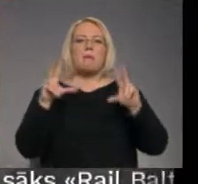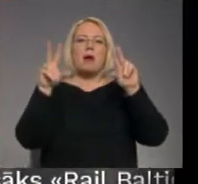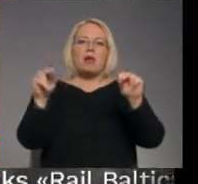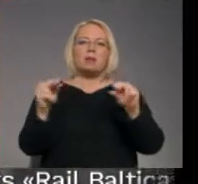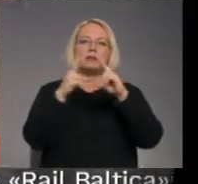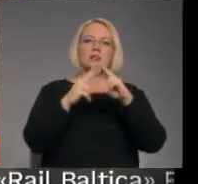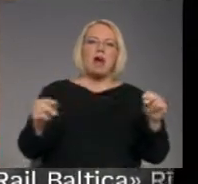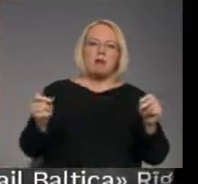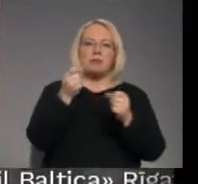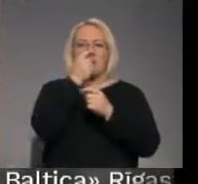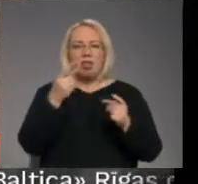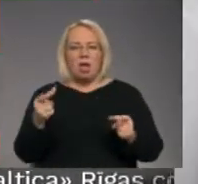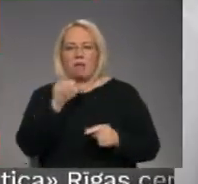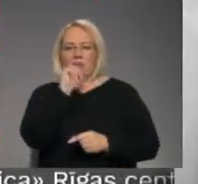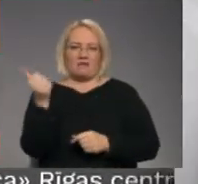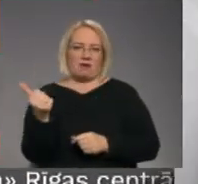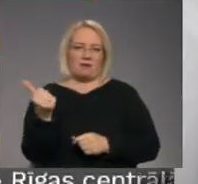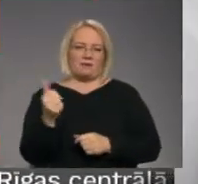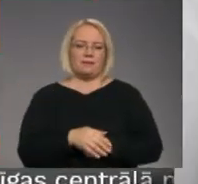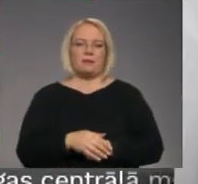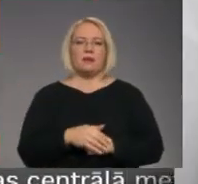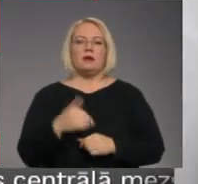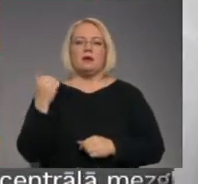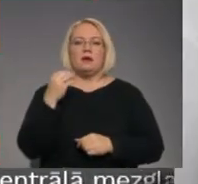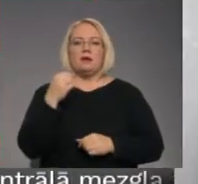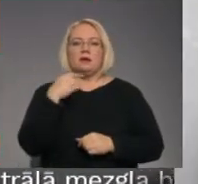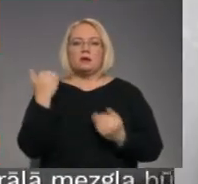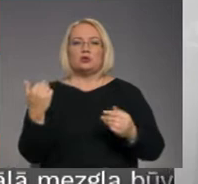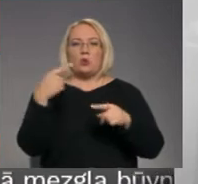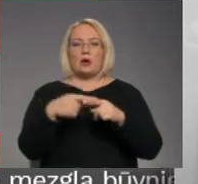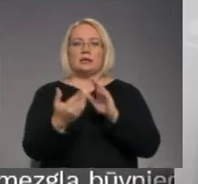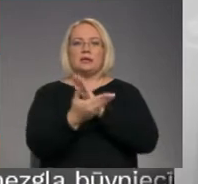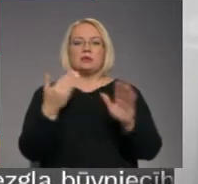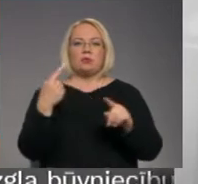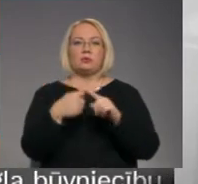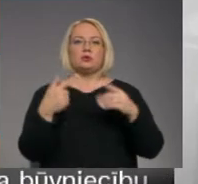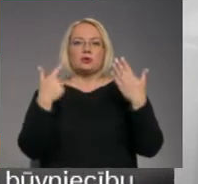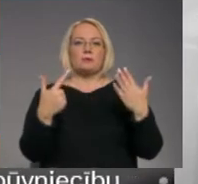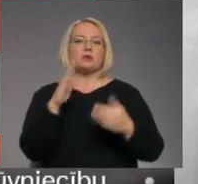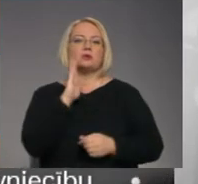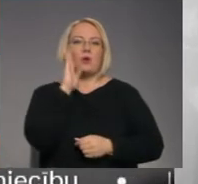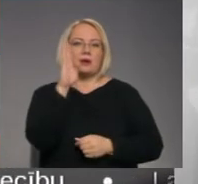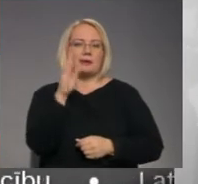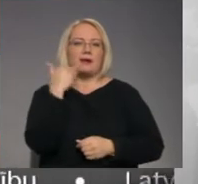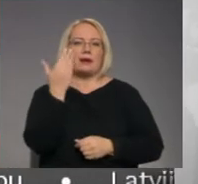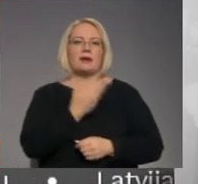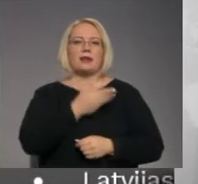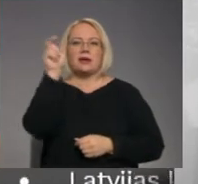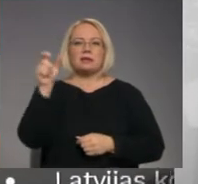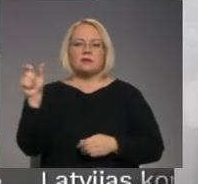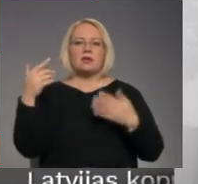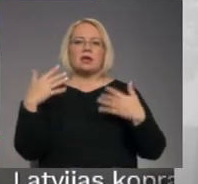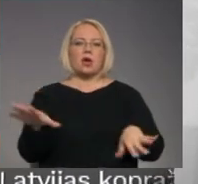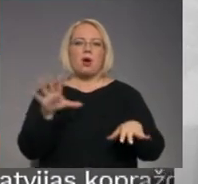laimu nelaimē vien, nevarot. Šoreiz izsaukums bija pusseptiņos no rīta, kad viss ticamāk, iedzīvotāji jau bija